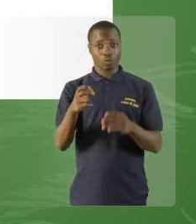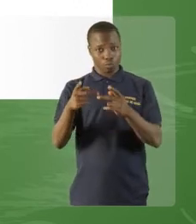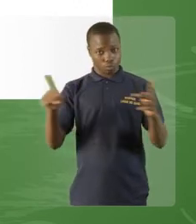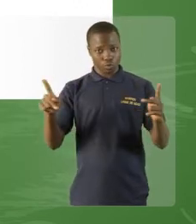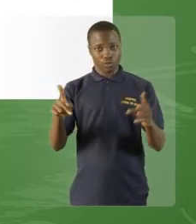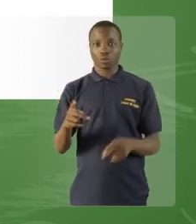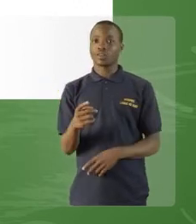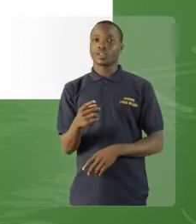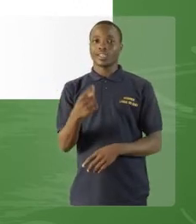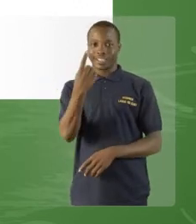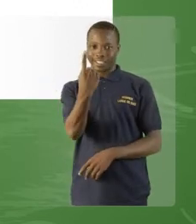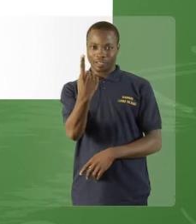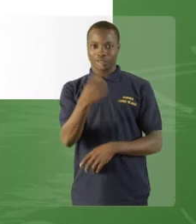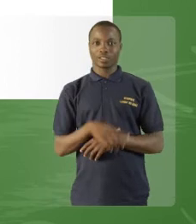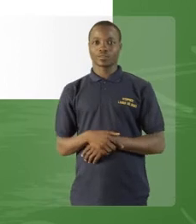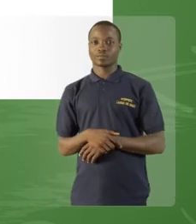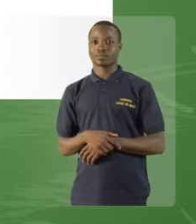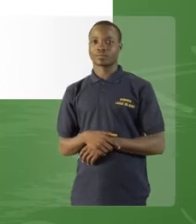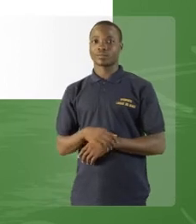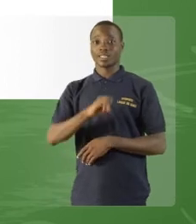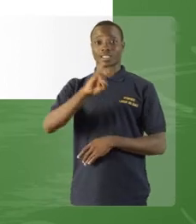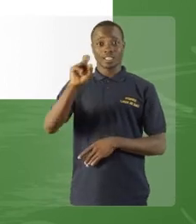Les douaniers prélèvent des taxes.